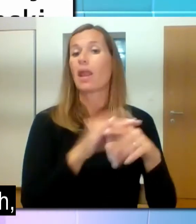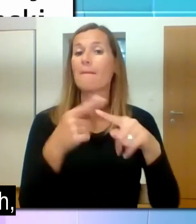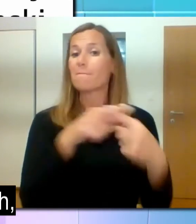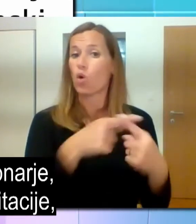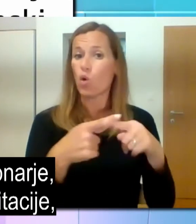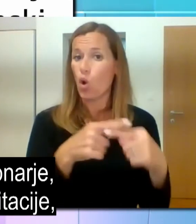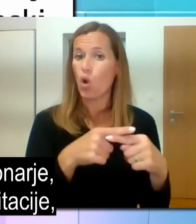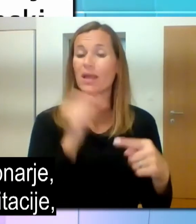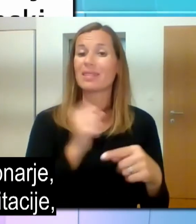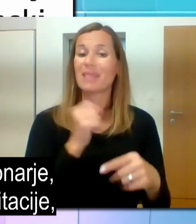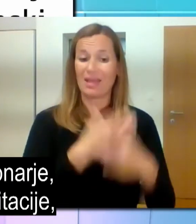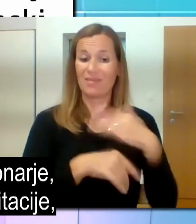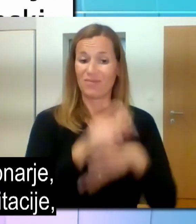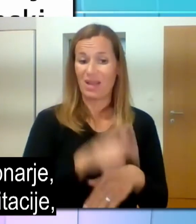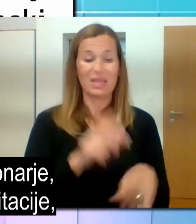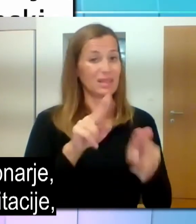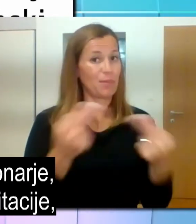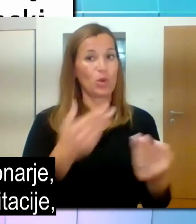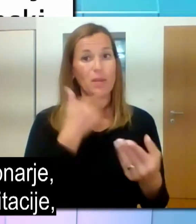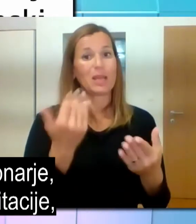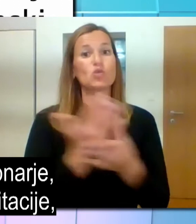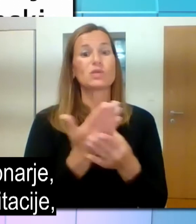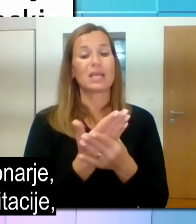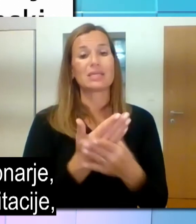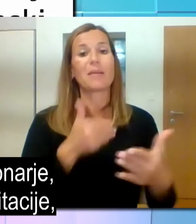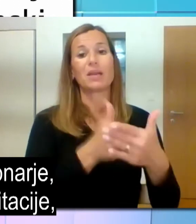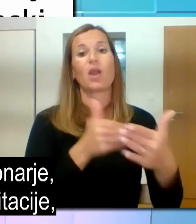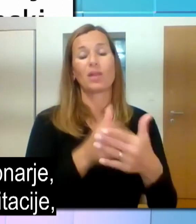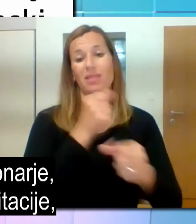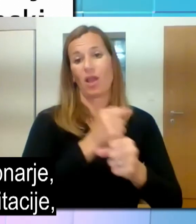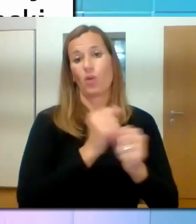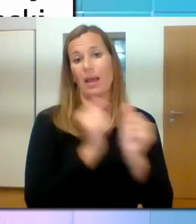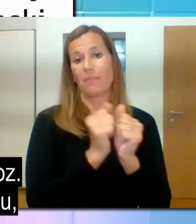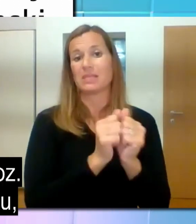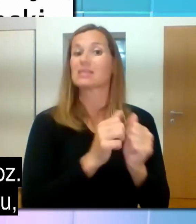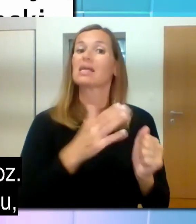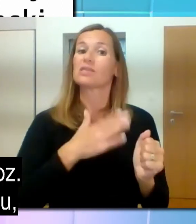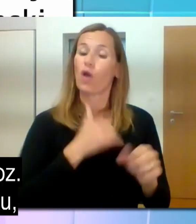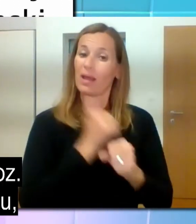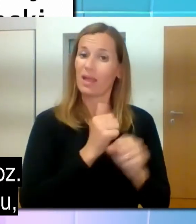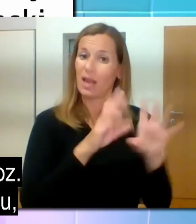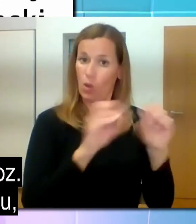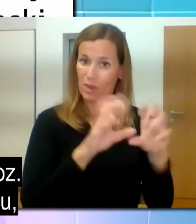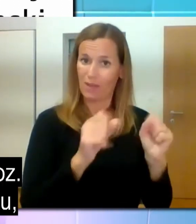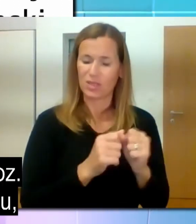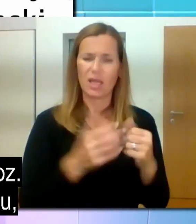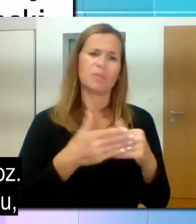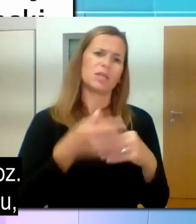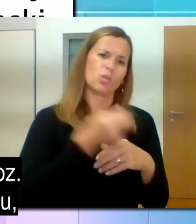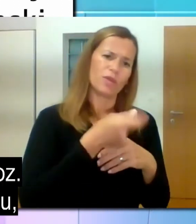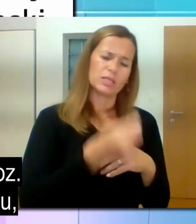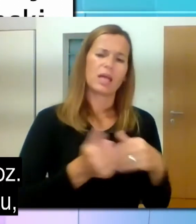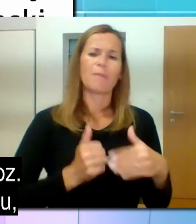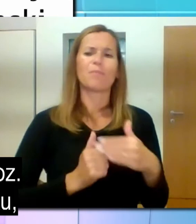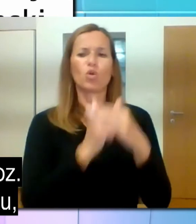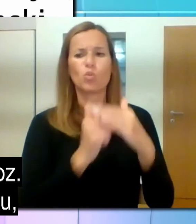subvencijah, podpornih, prilagoditvah imamo koncesionari, izvajalce zaposletvene rehabilitacije, na katere